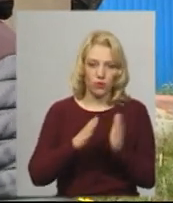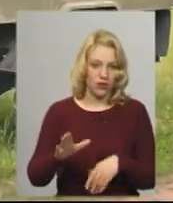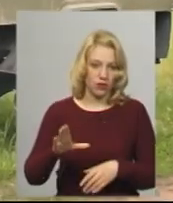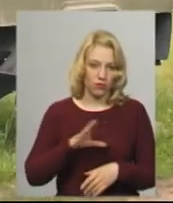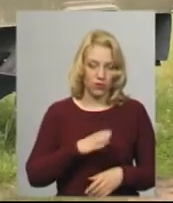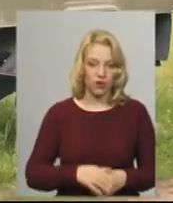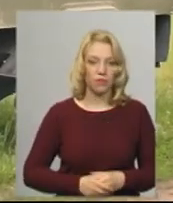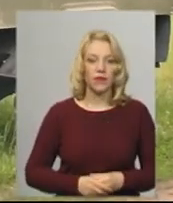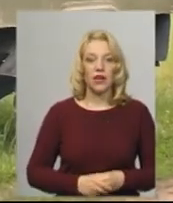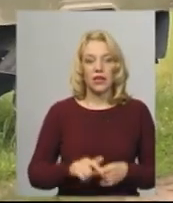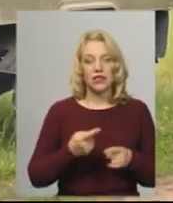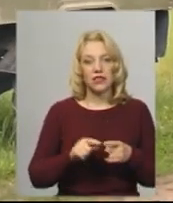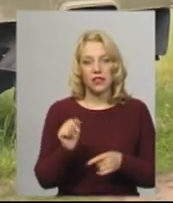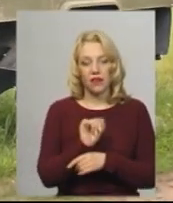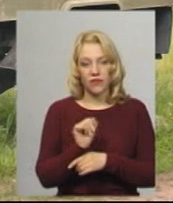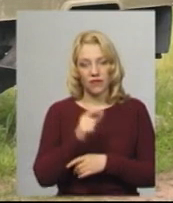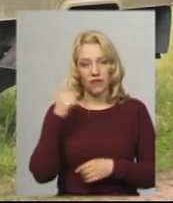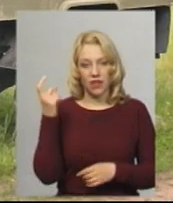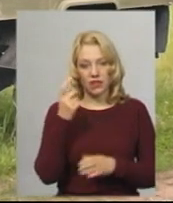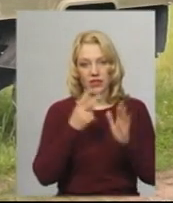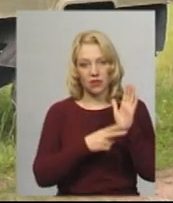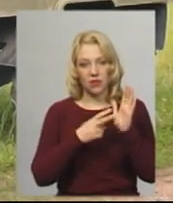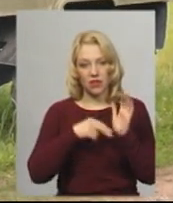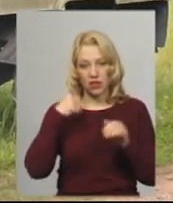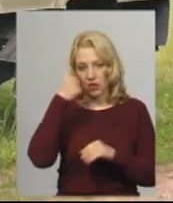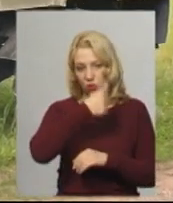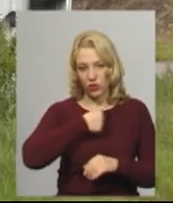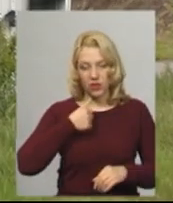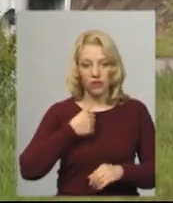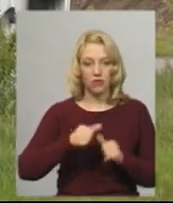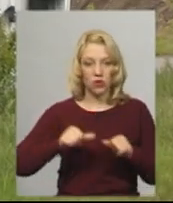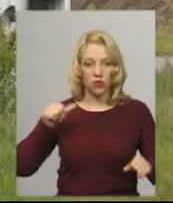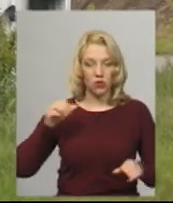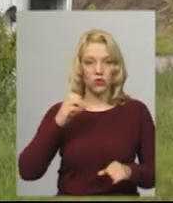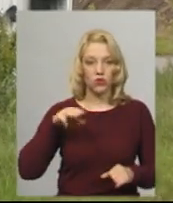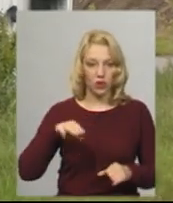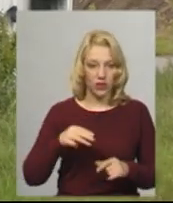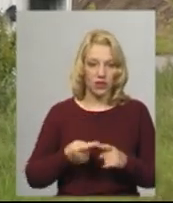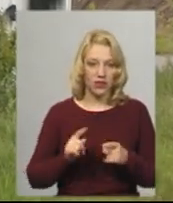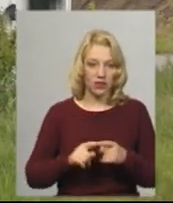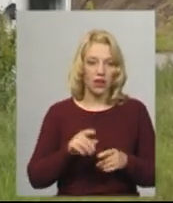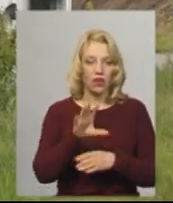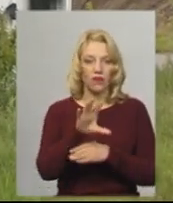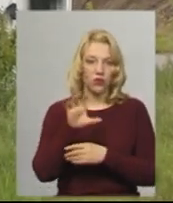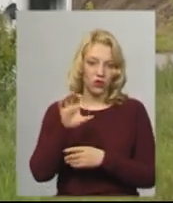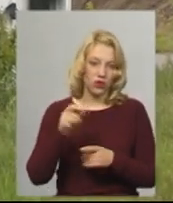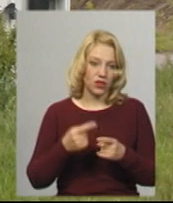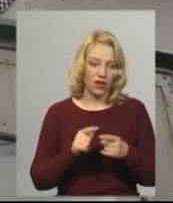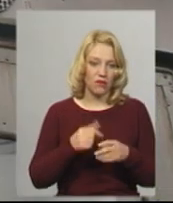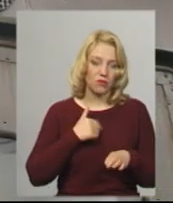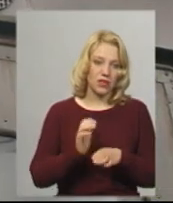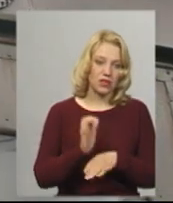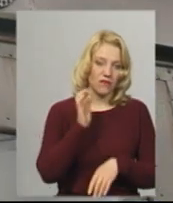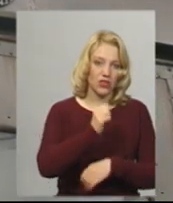автомобілі. Автівки, каже їхній власник, 70-х років минулого століття. Фотографію чотирьох машин марки ГАЗ-66 ми надіслали